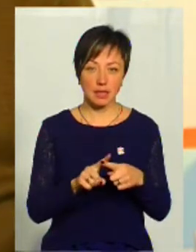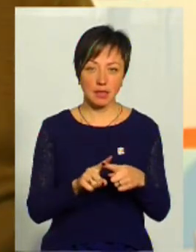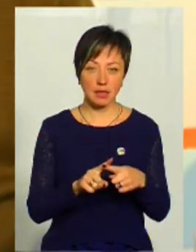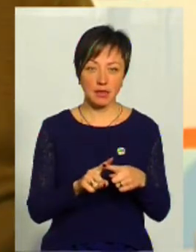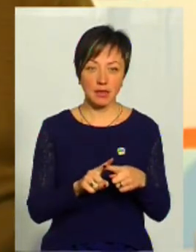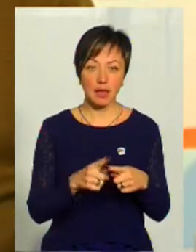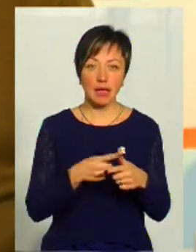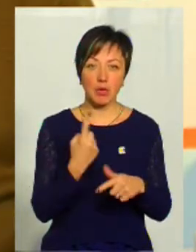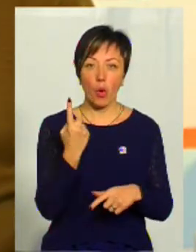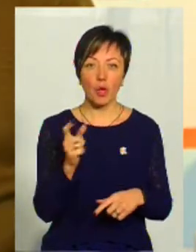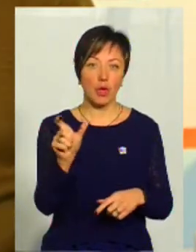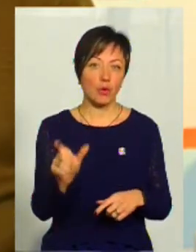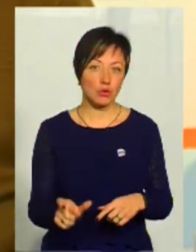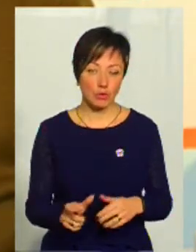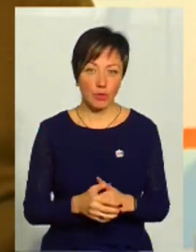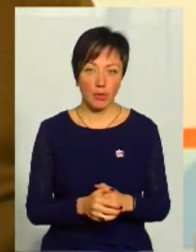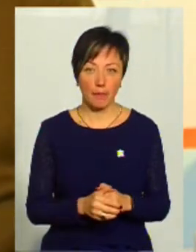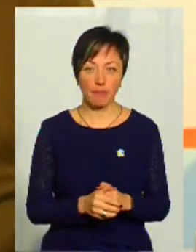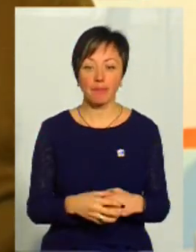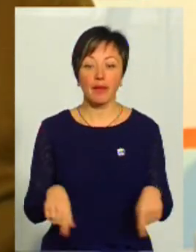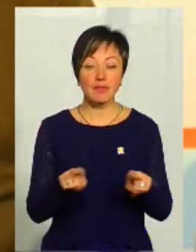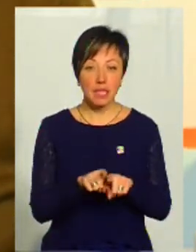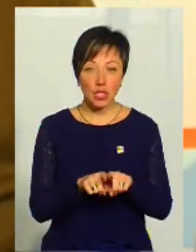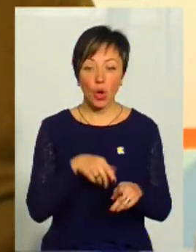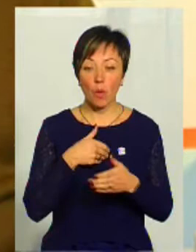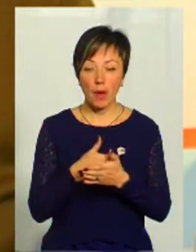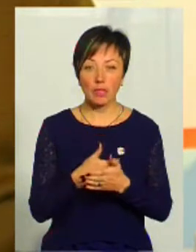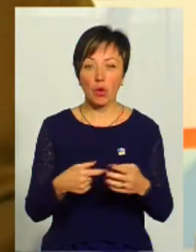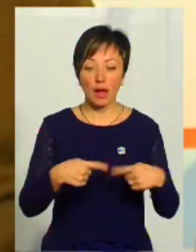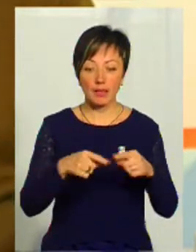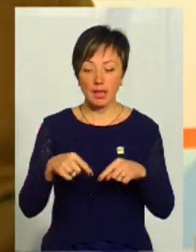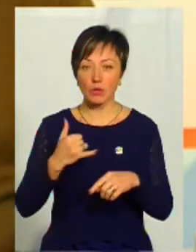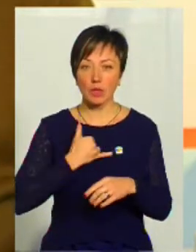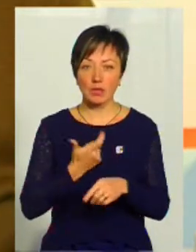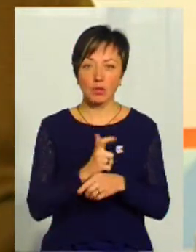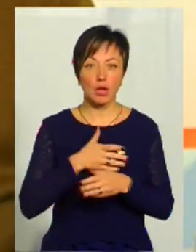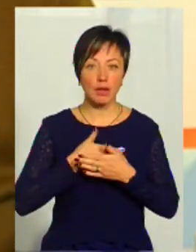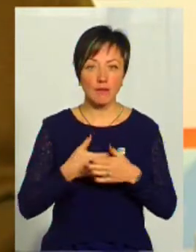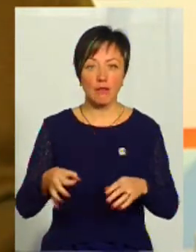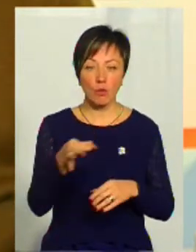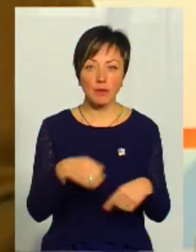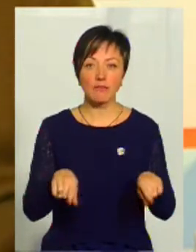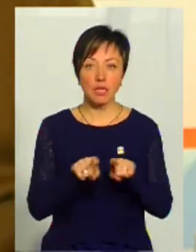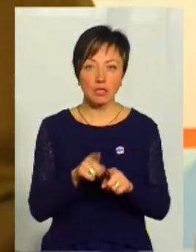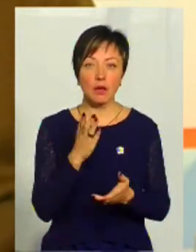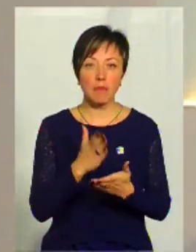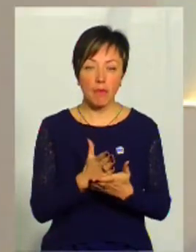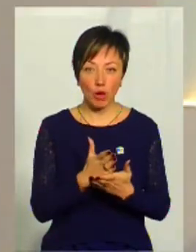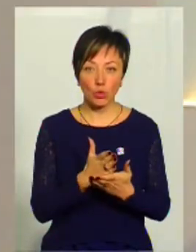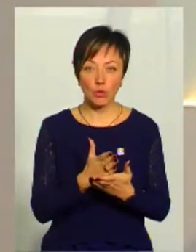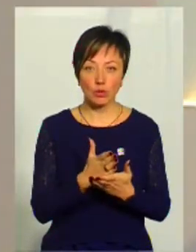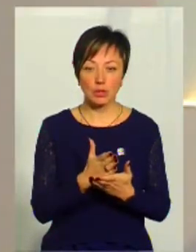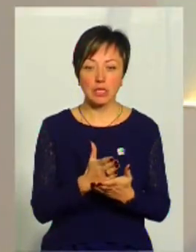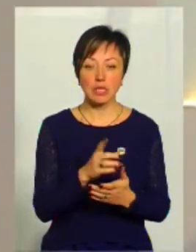– це там імені однієї особи. Все ж таки, ті громадські організації, які в нас більш проактивні в області, вони все ж таки мають